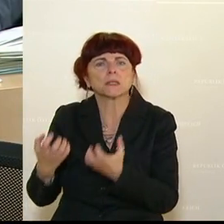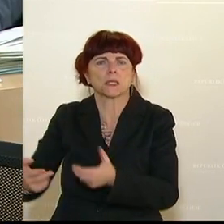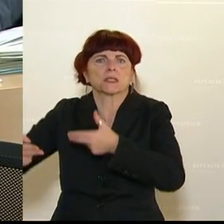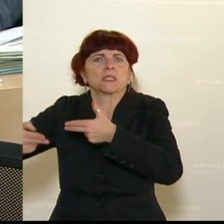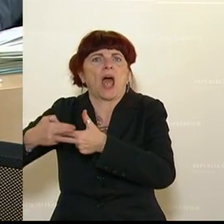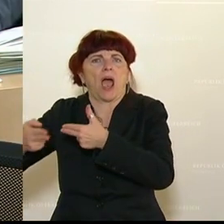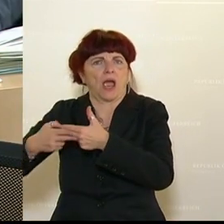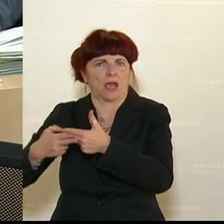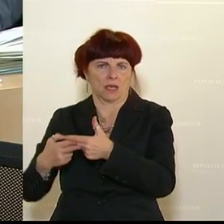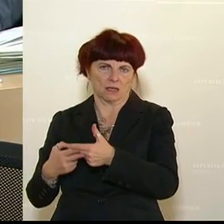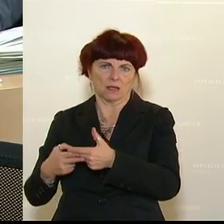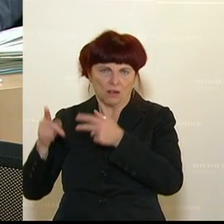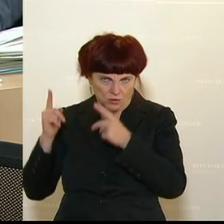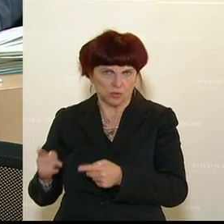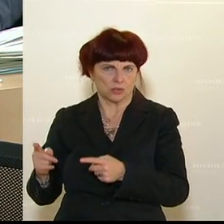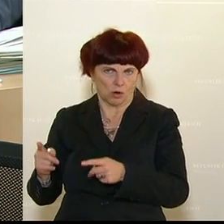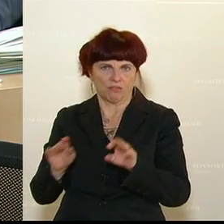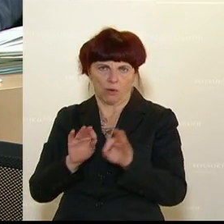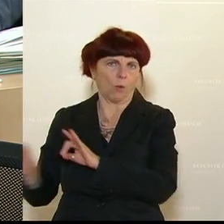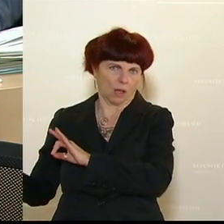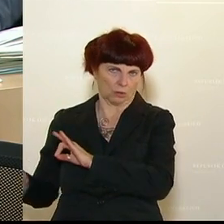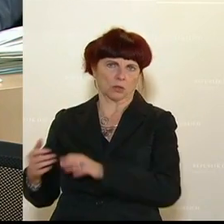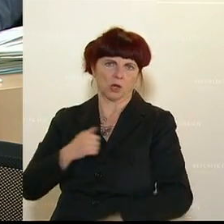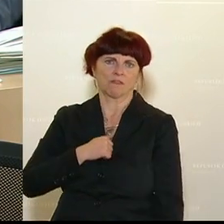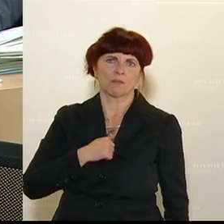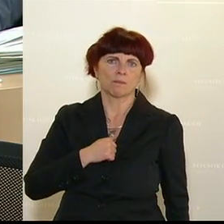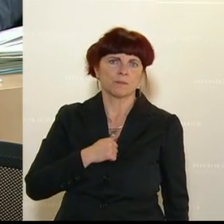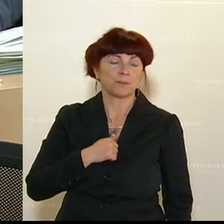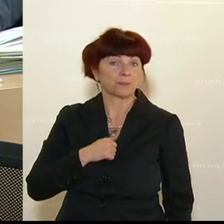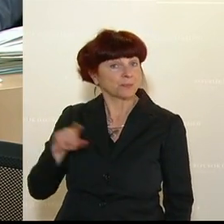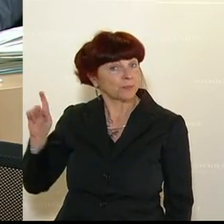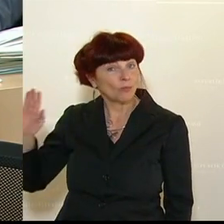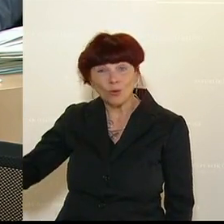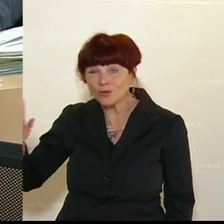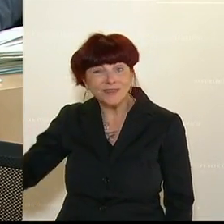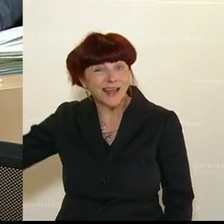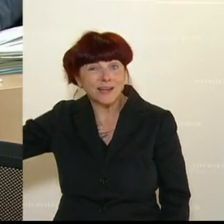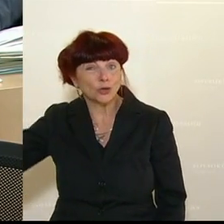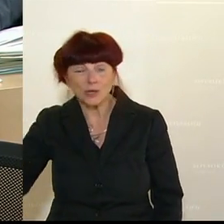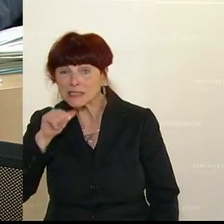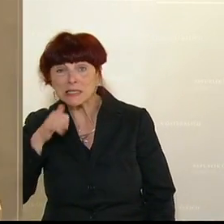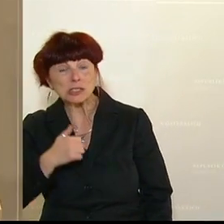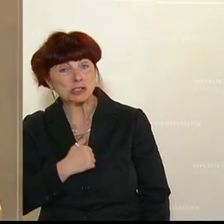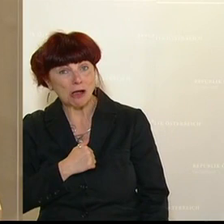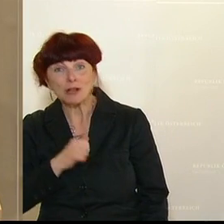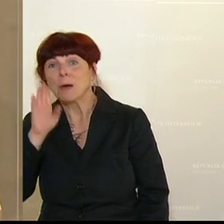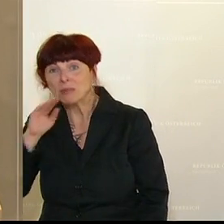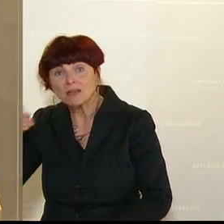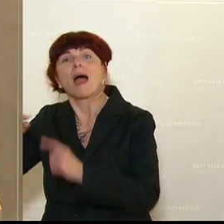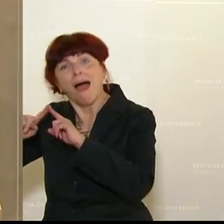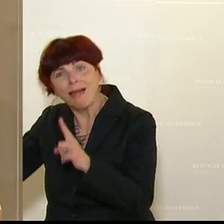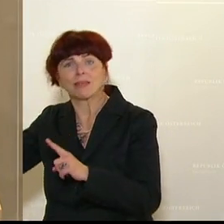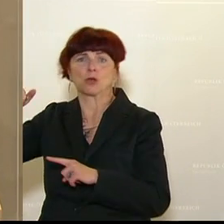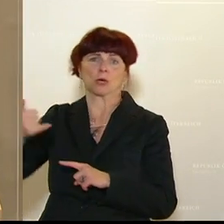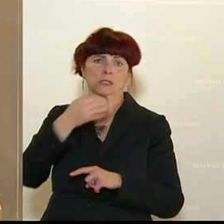praxisfernen, sondern praxisreale Verordnungen hinbringen und wenn es das mit deinen Juristen nicht schafft, ich kann da nur einen Tipp geben, tausche sie bitte aus.